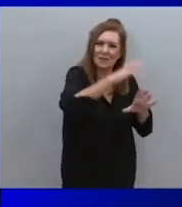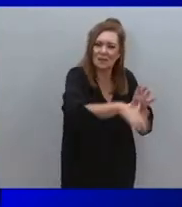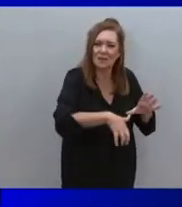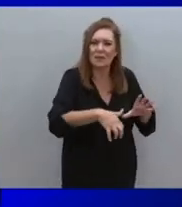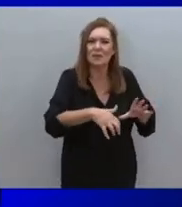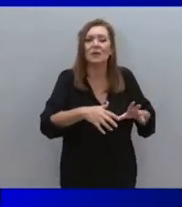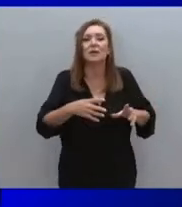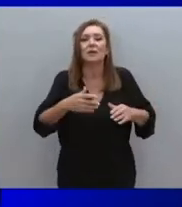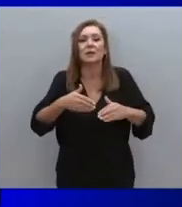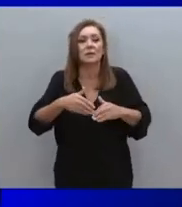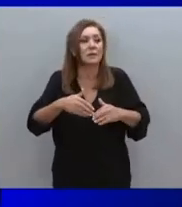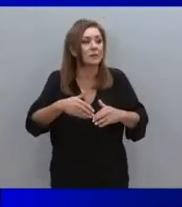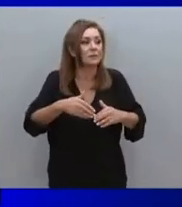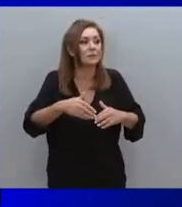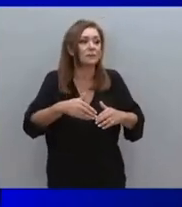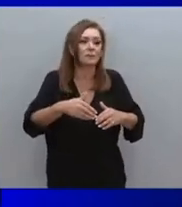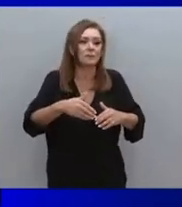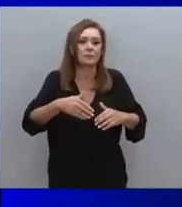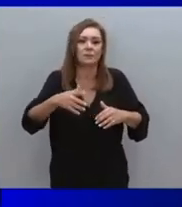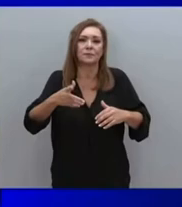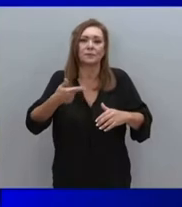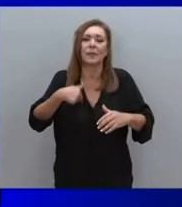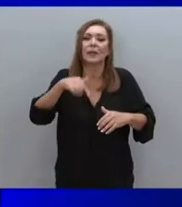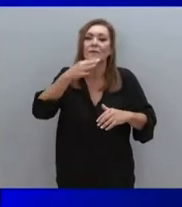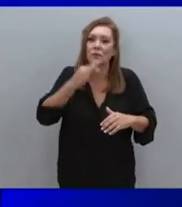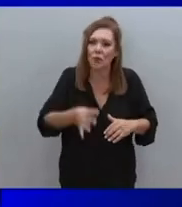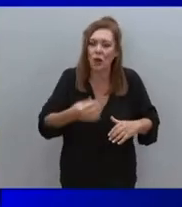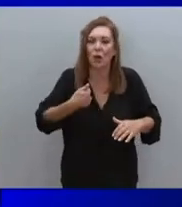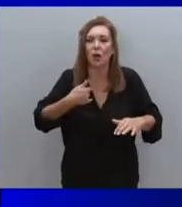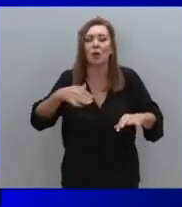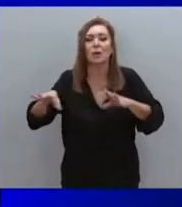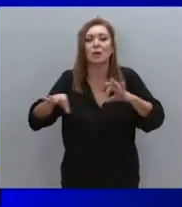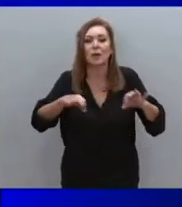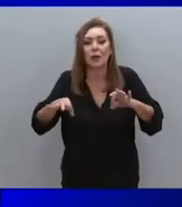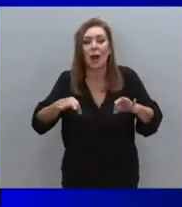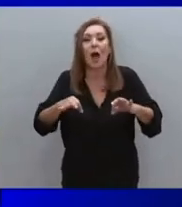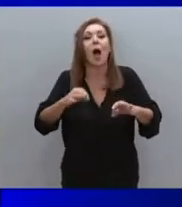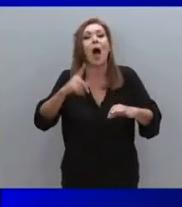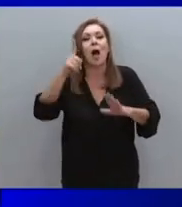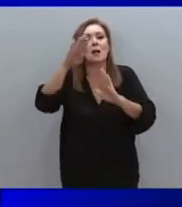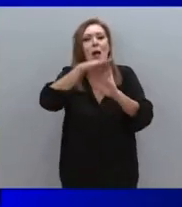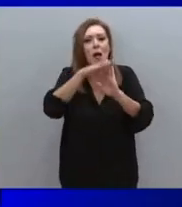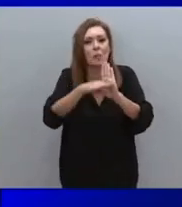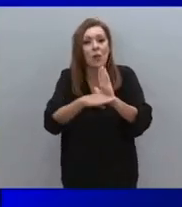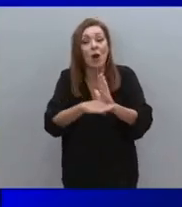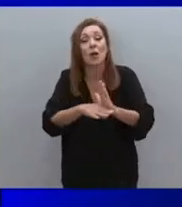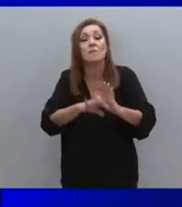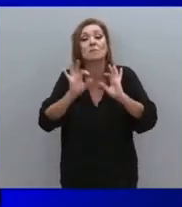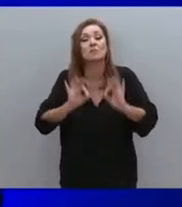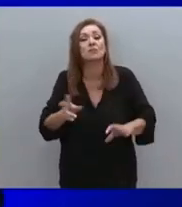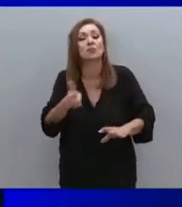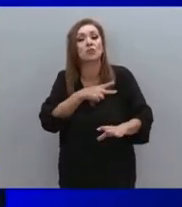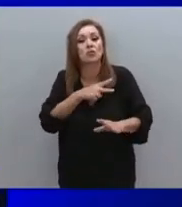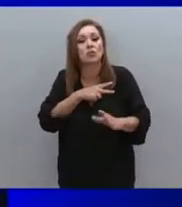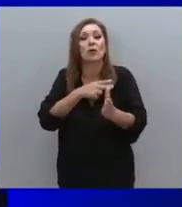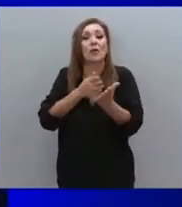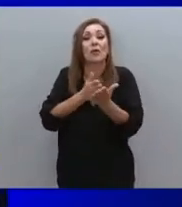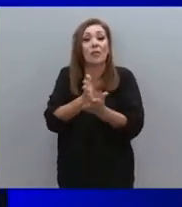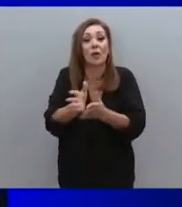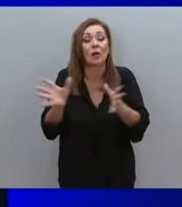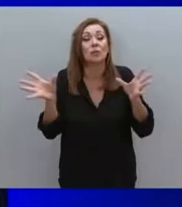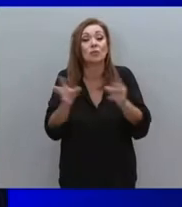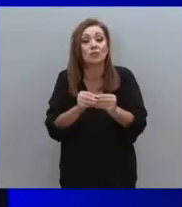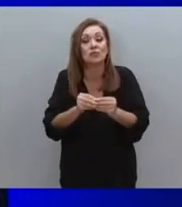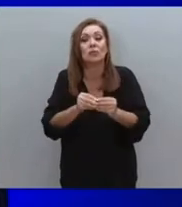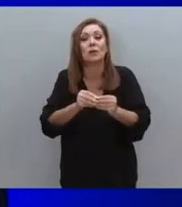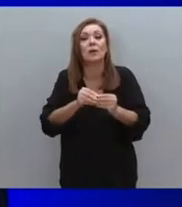για τη χώρα. Και γι' αυτό και έχουμε σχεδιάσει ένα πολύ τολμηρό πρόγραμμα δίκαιης μετάβασης για τις περιοχές οι οποίες είναι